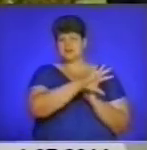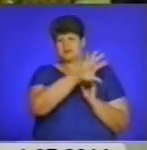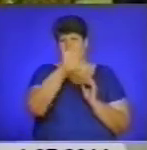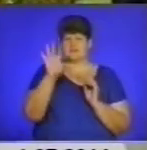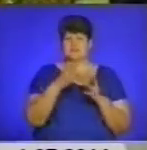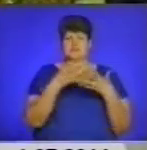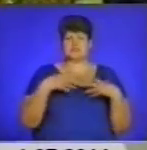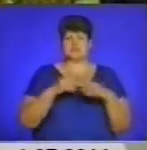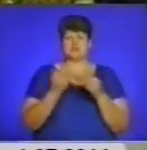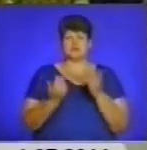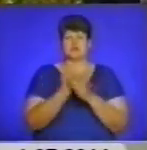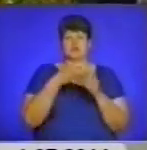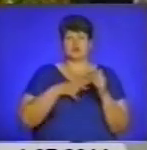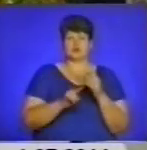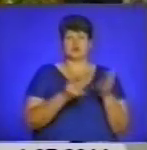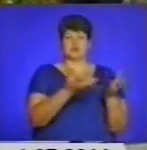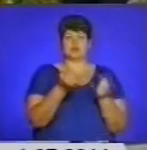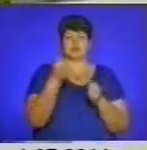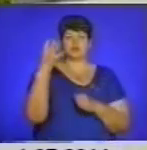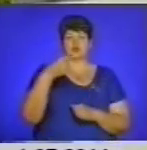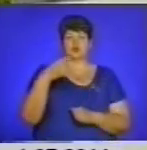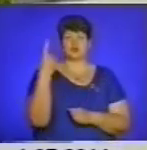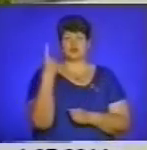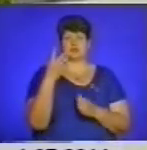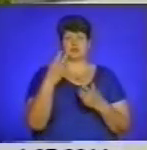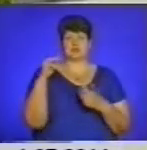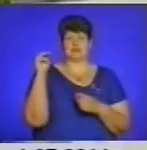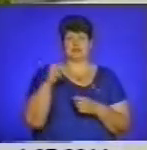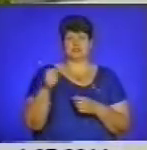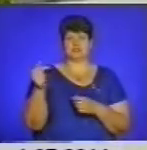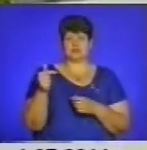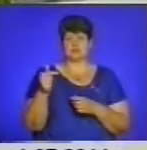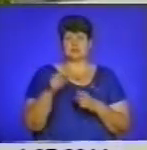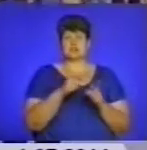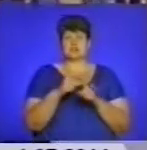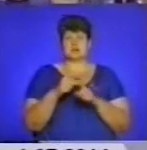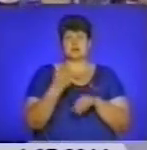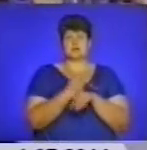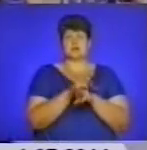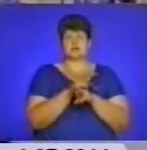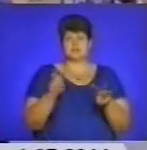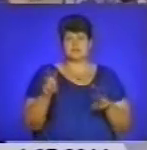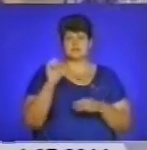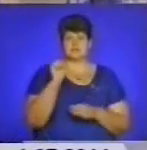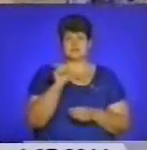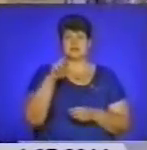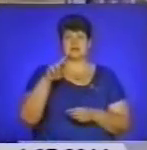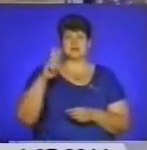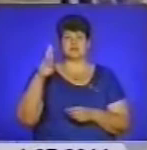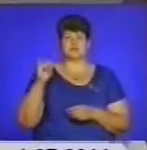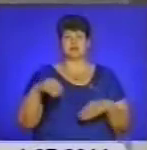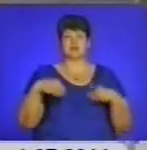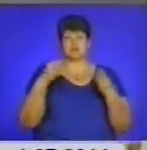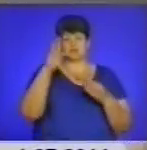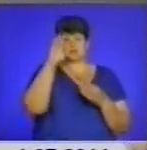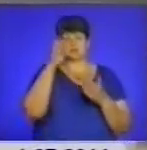сім'ї з новонародженими отримають по 41 тисячі гривень. За словами прем'єр-міністра Арсенія Яценюка, такі зміни дадуть